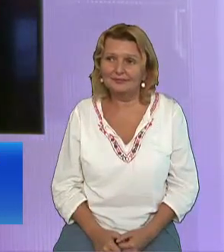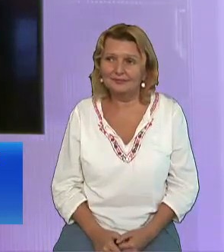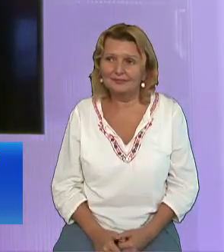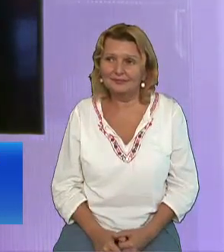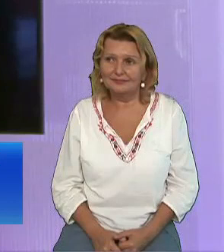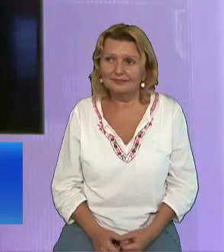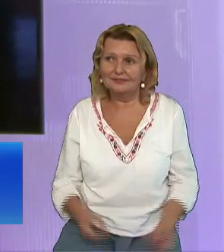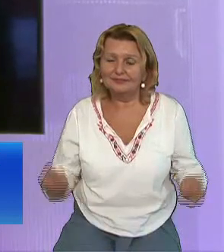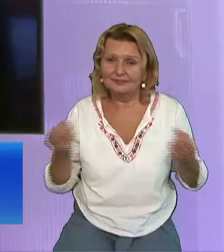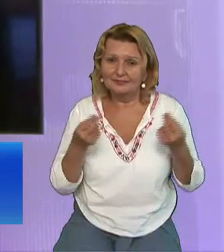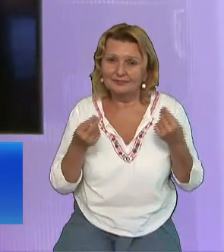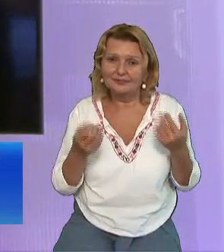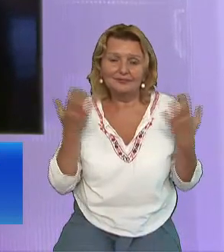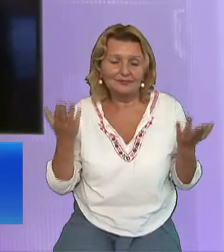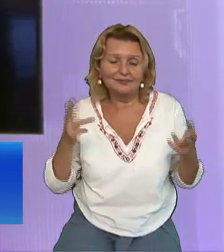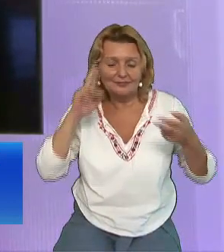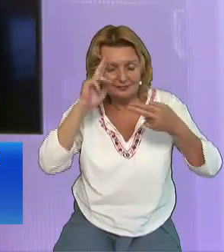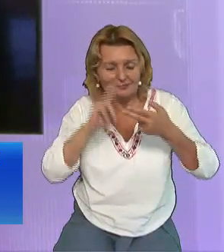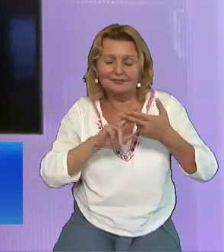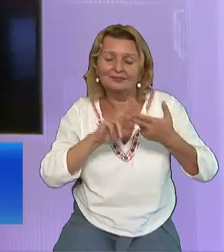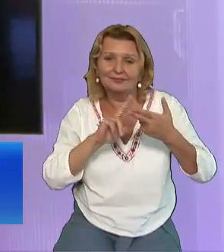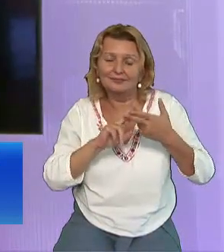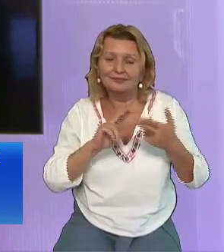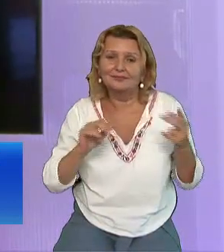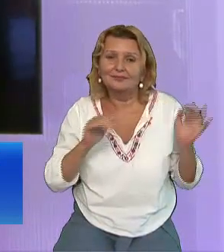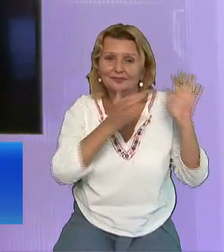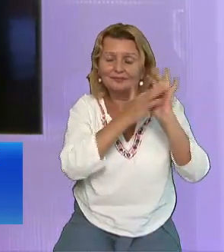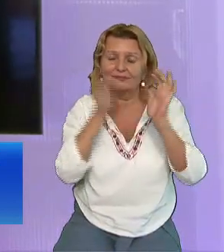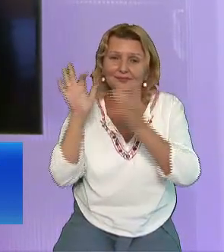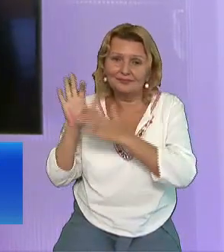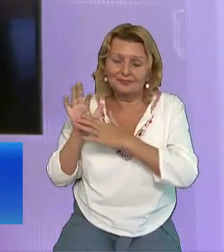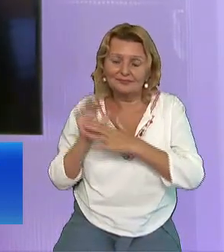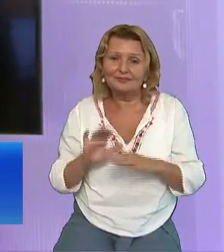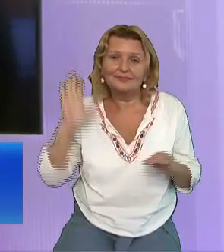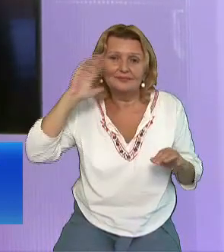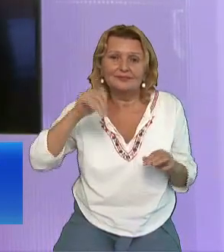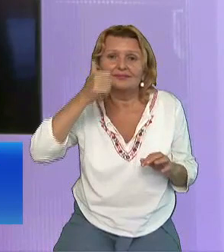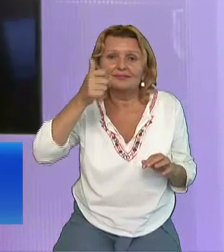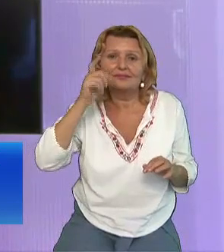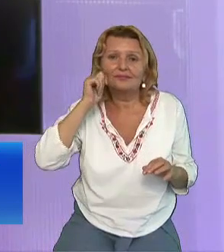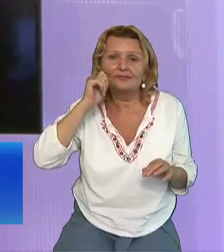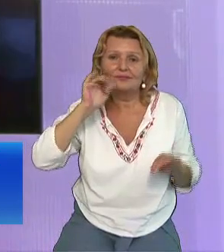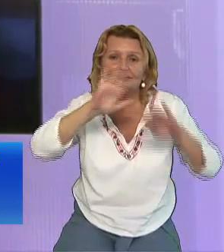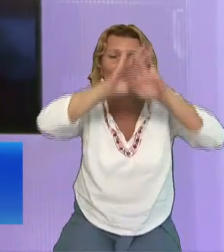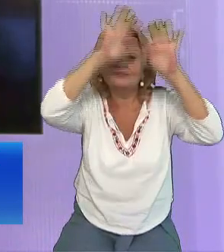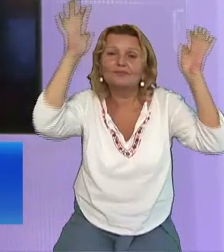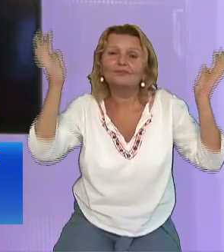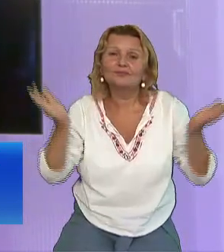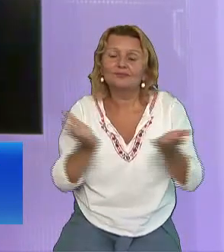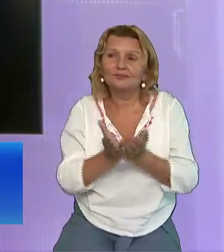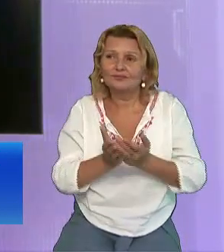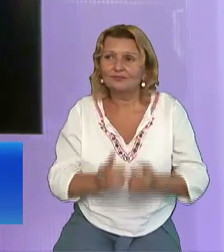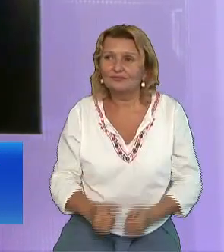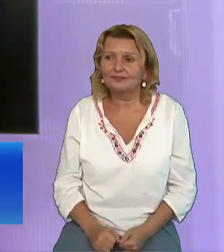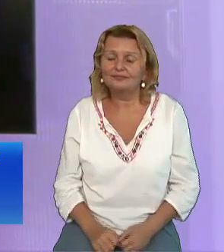de plină Vrei să spui tu lui Iisus în această ocazie Doamne Iisuse, fii oaspetele meu Împreună cu Cristi Predună